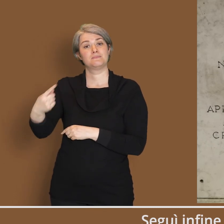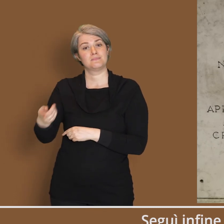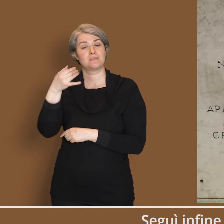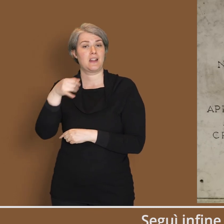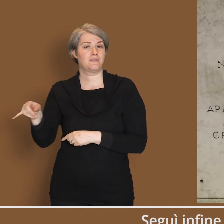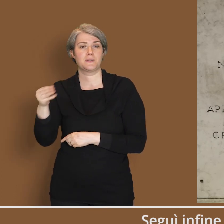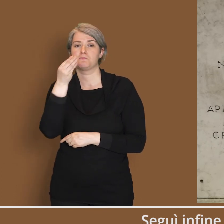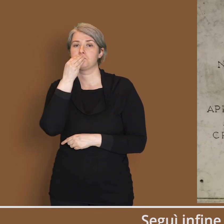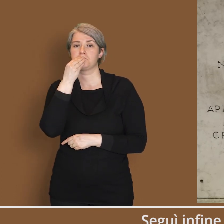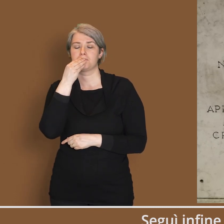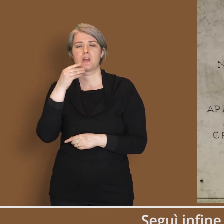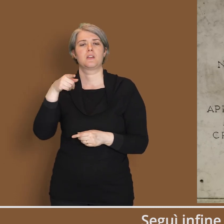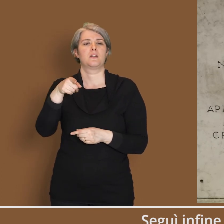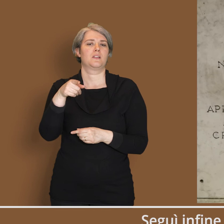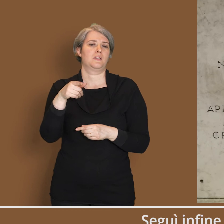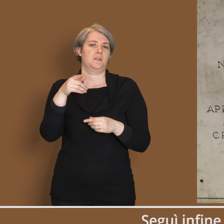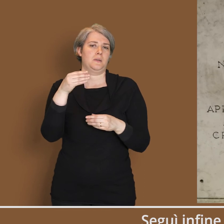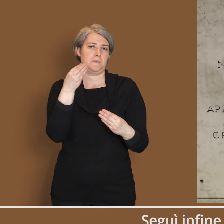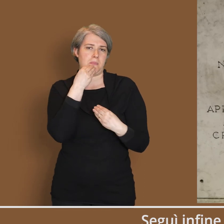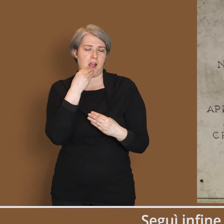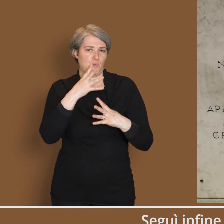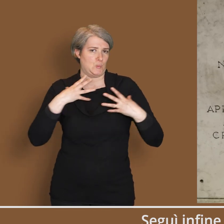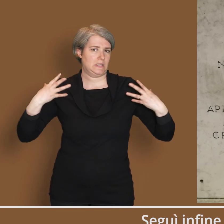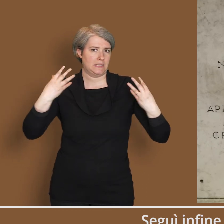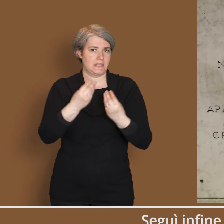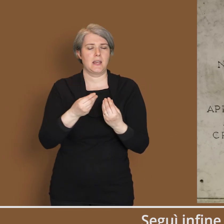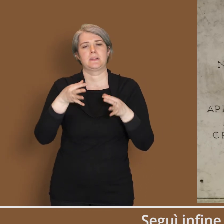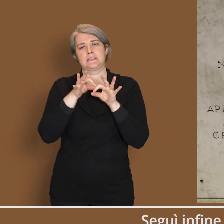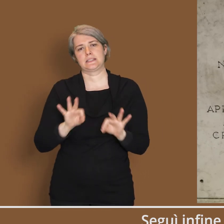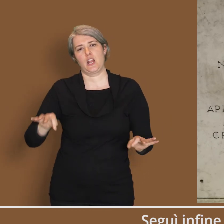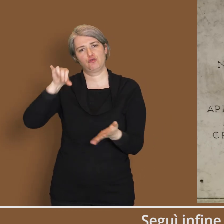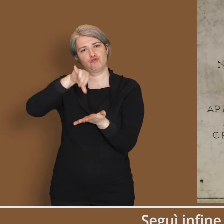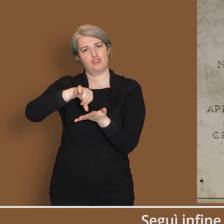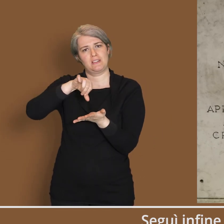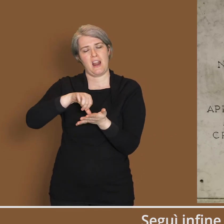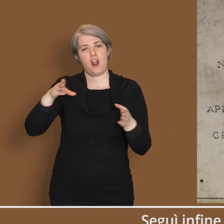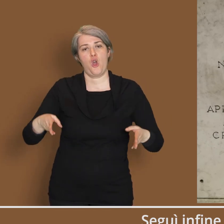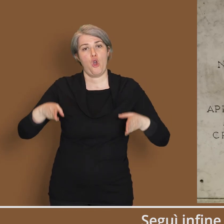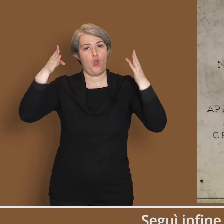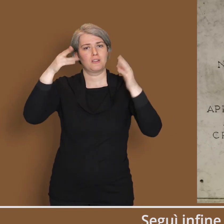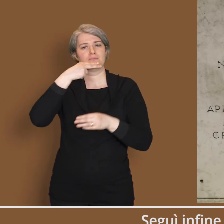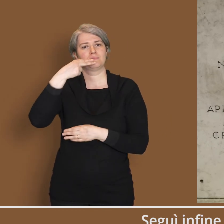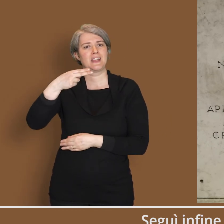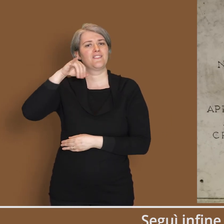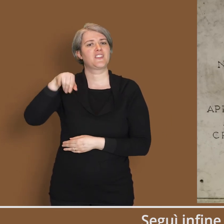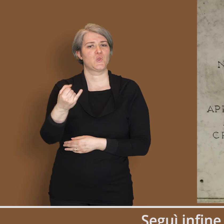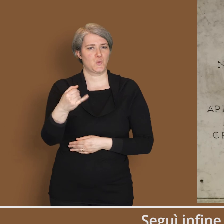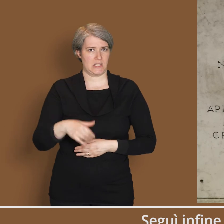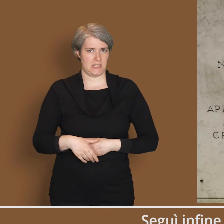Seguì infine un pranzo ufficiale nel salone centrale dell'hotel Frejus. di mora